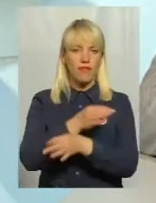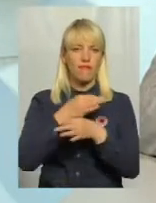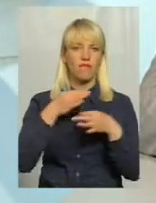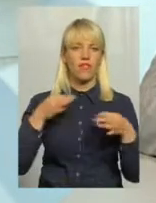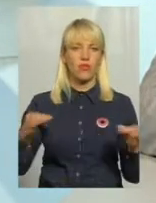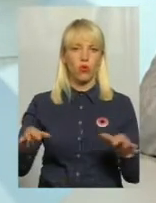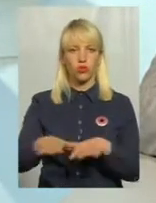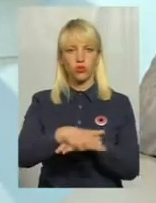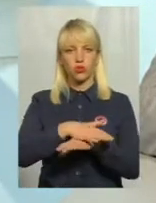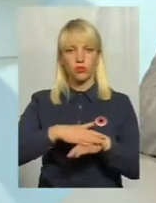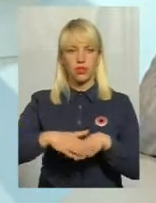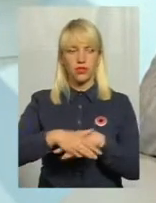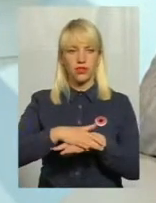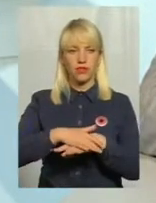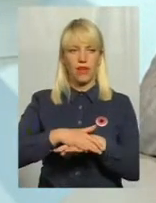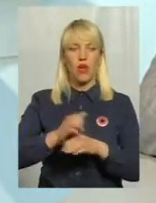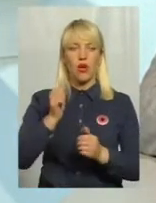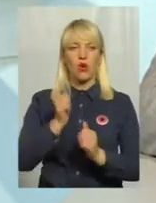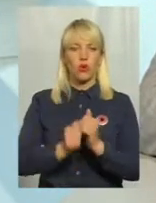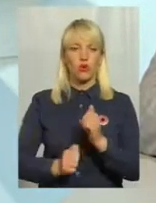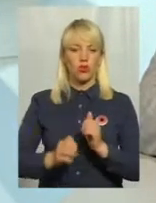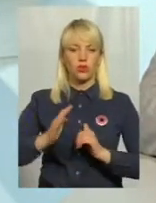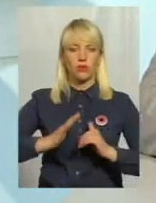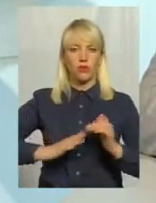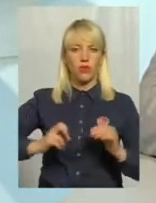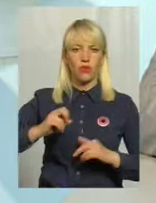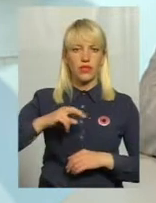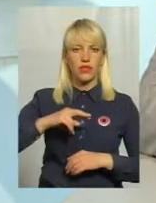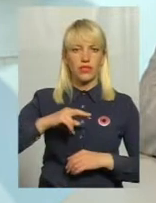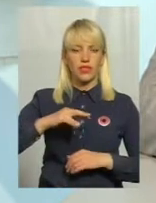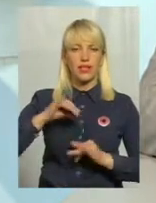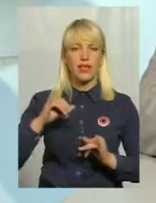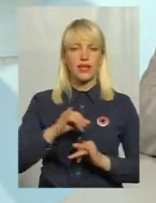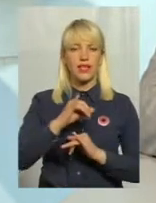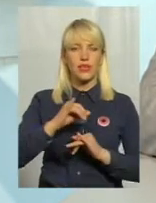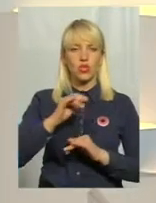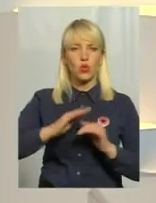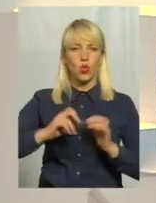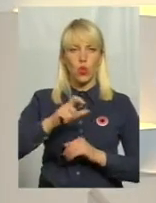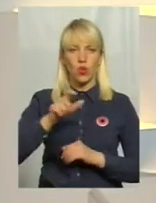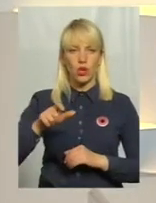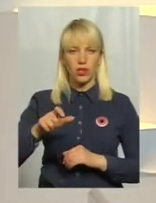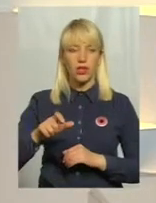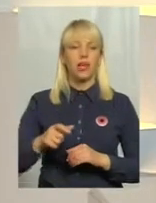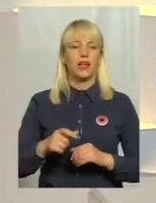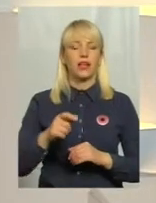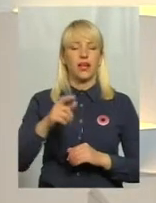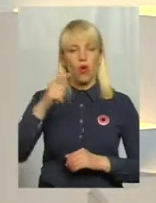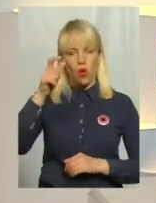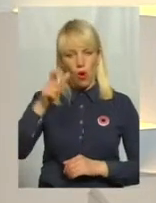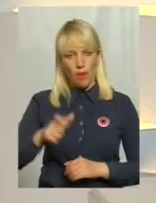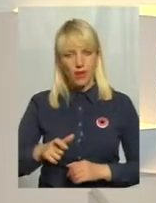суспільства, кожен професійний історик, громадянин, батько,